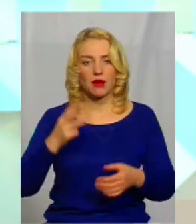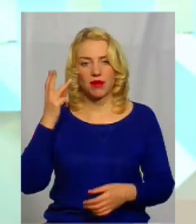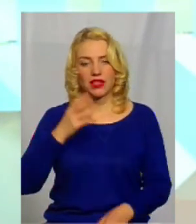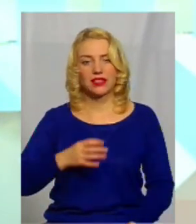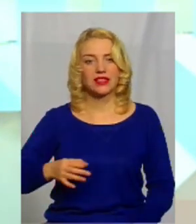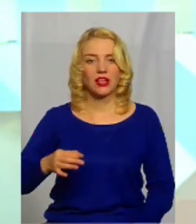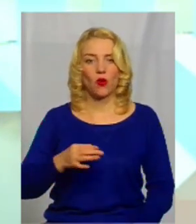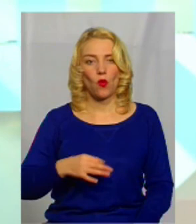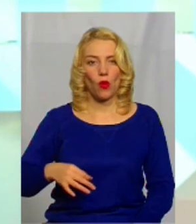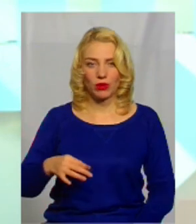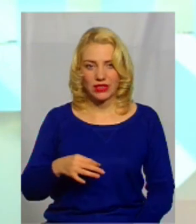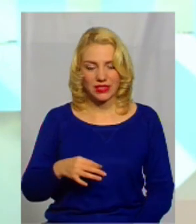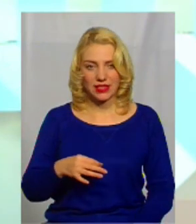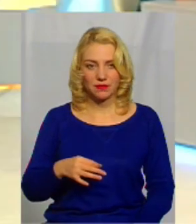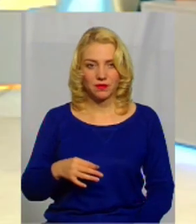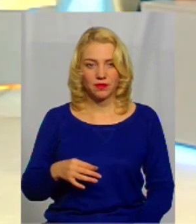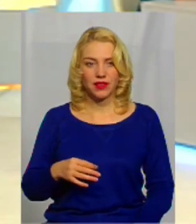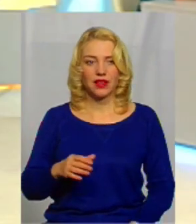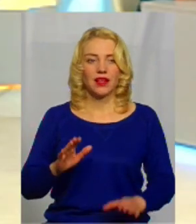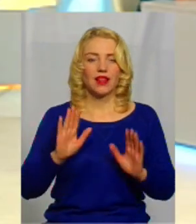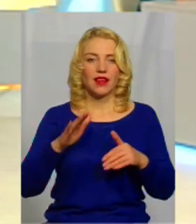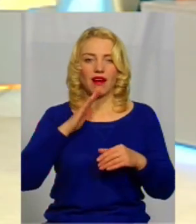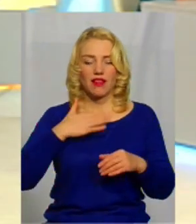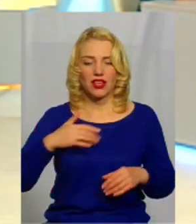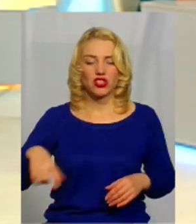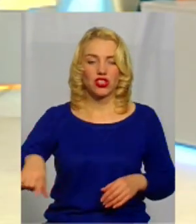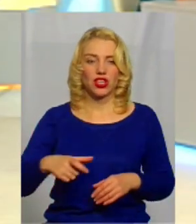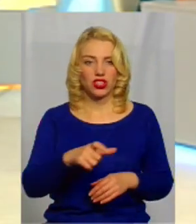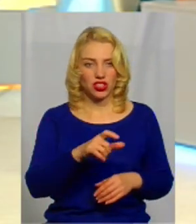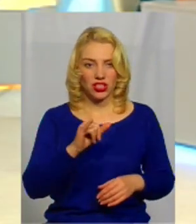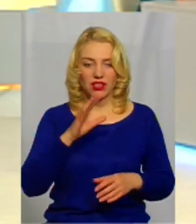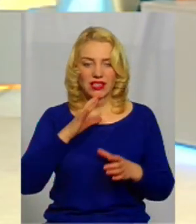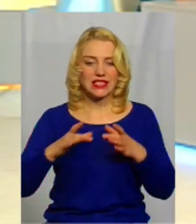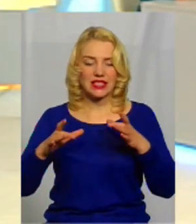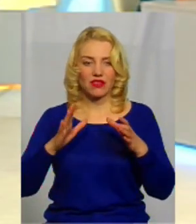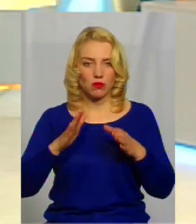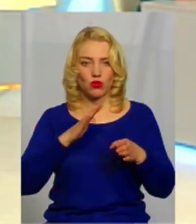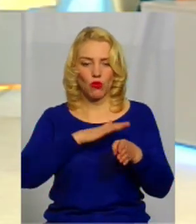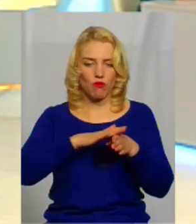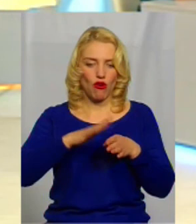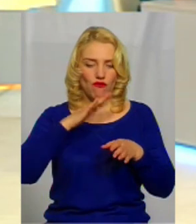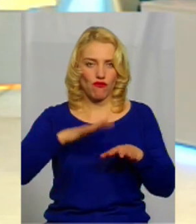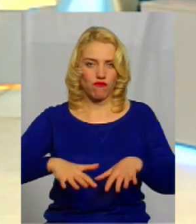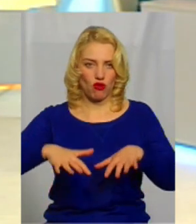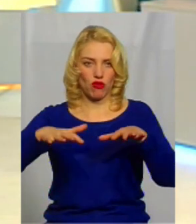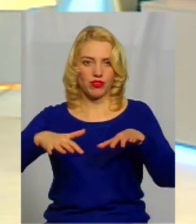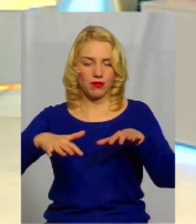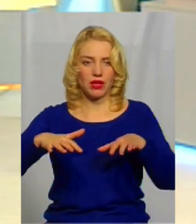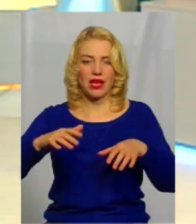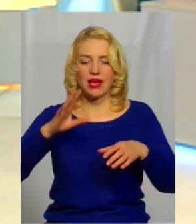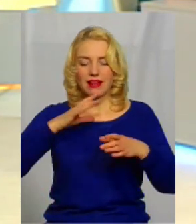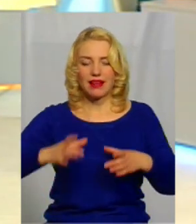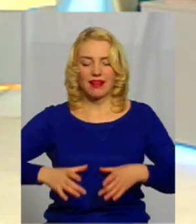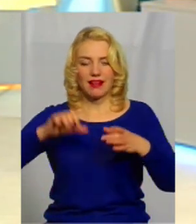області. Хай наші річки і ставки будуть повноводними, криниці не